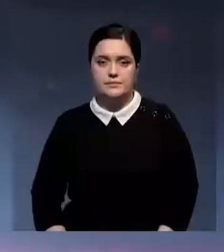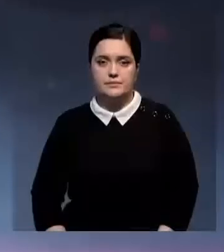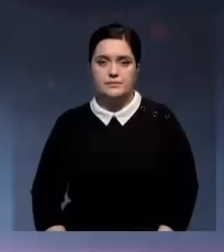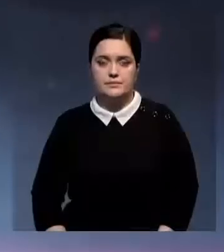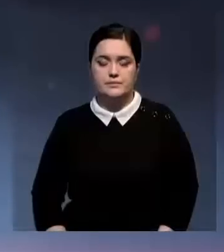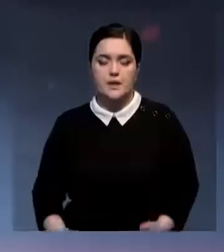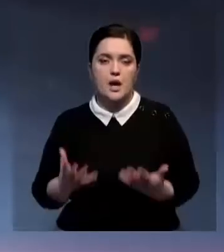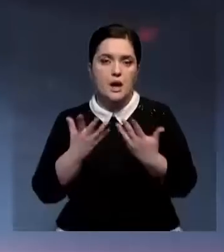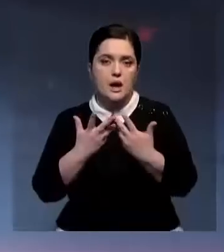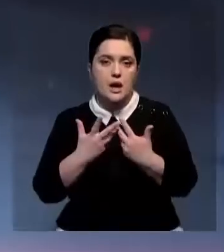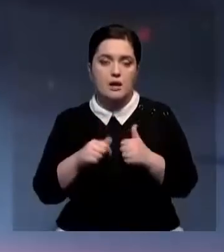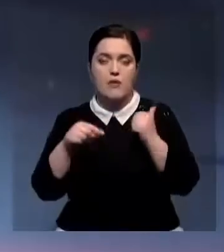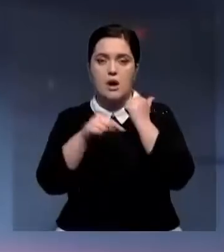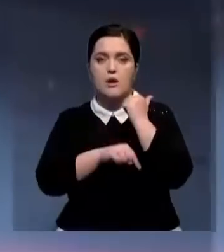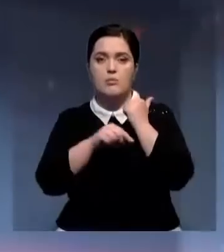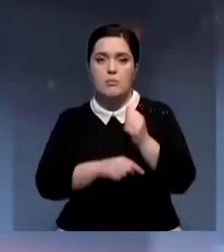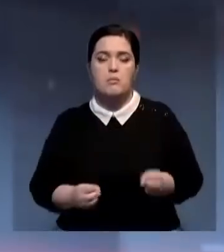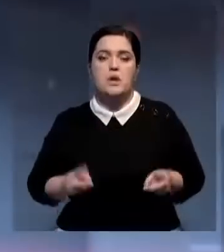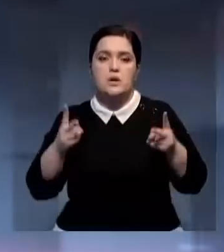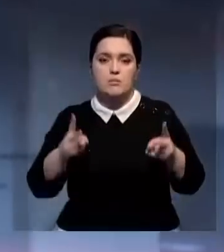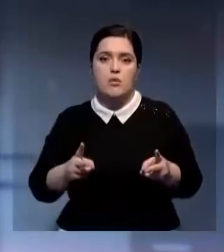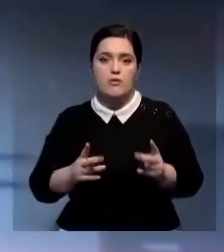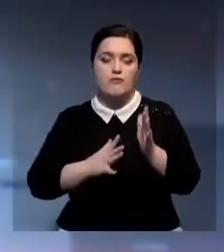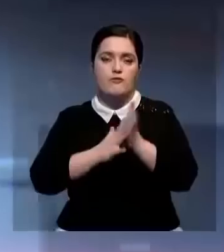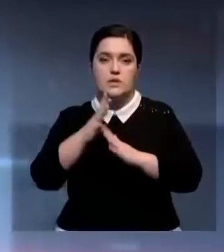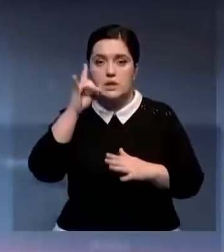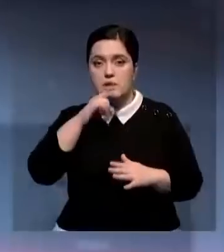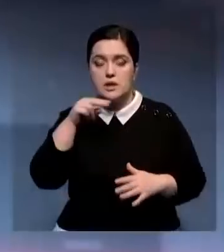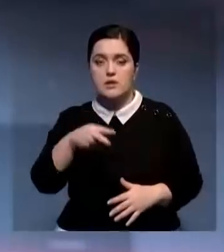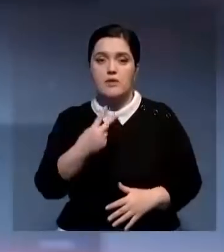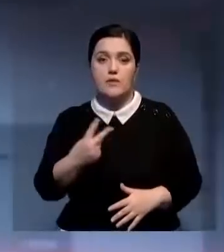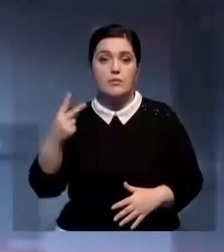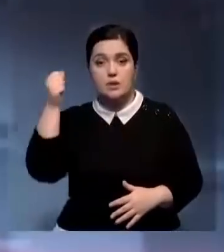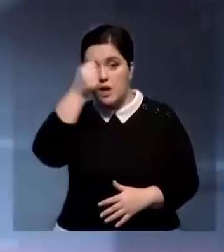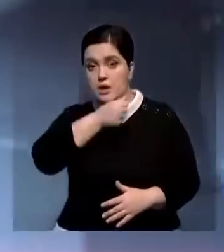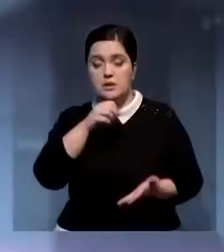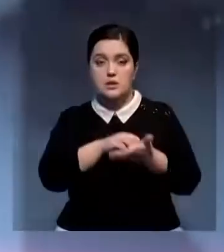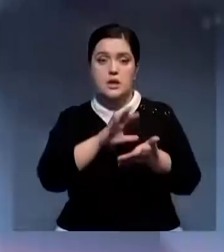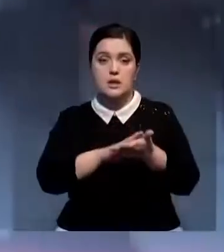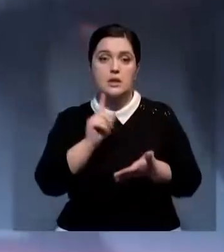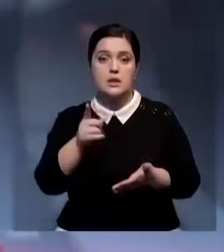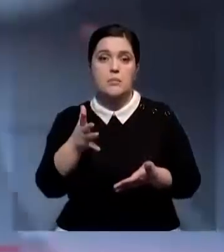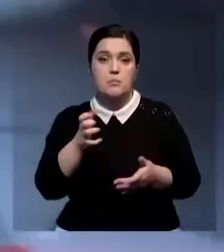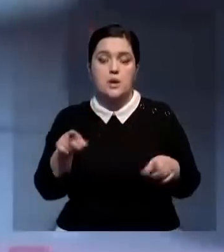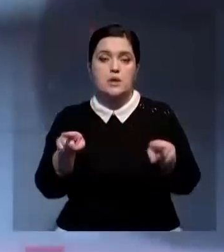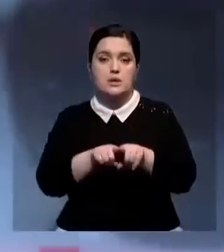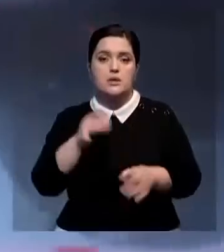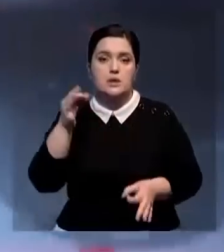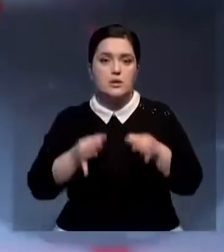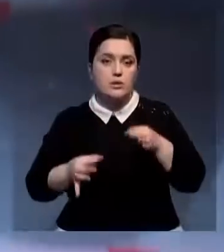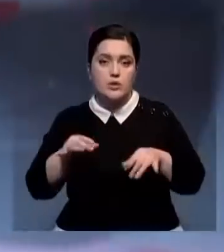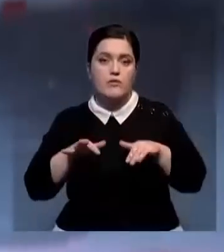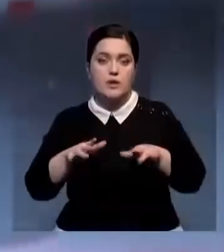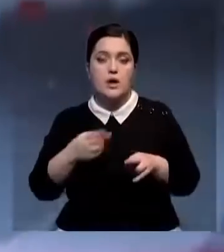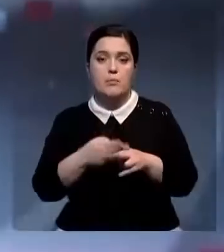Между тем, количество коррупционных преступлений выросло в Казахстане. В 2022 году было зарегистрировано порядка полутора тысяч